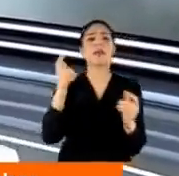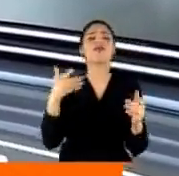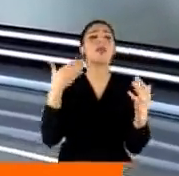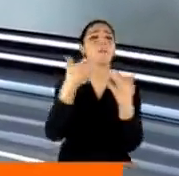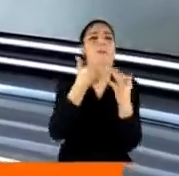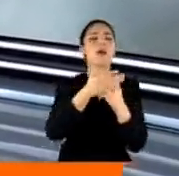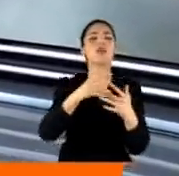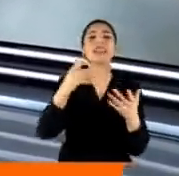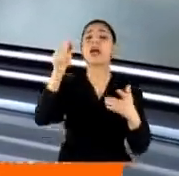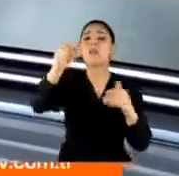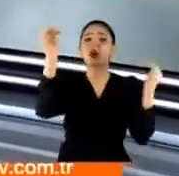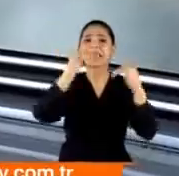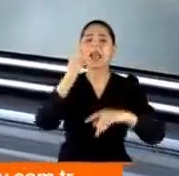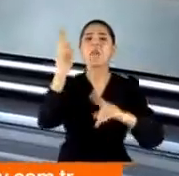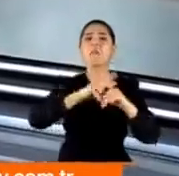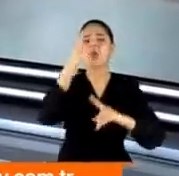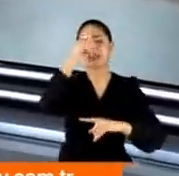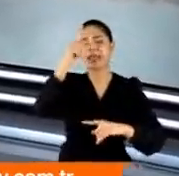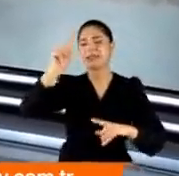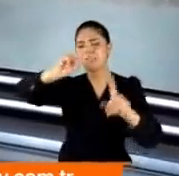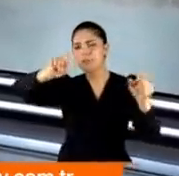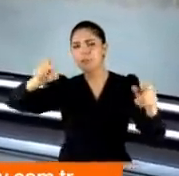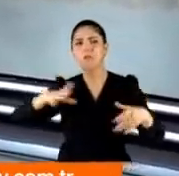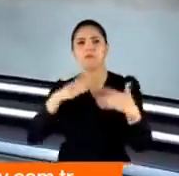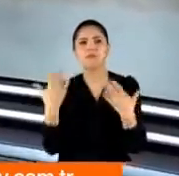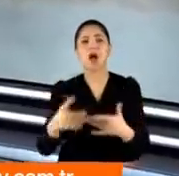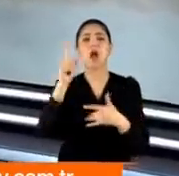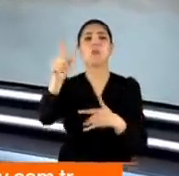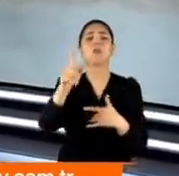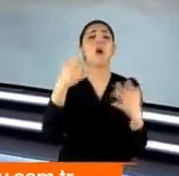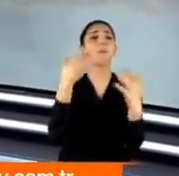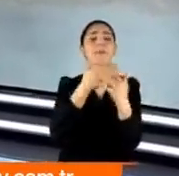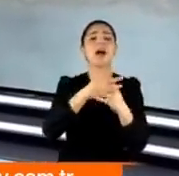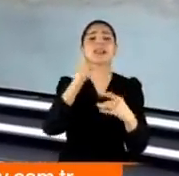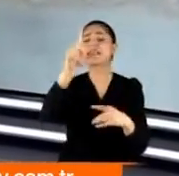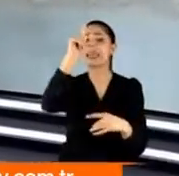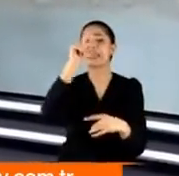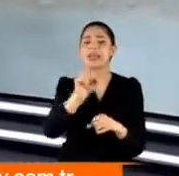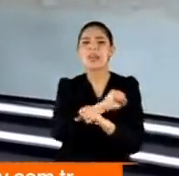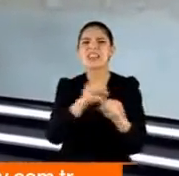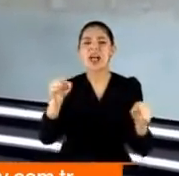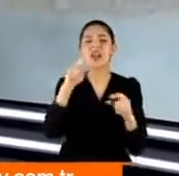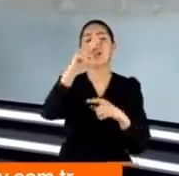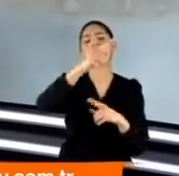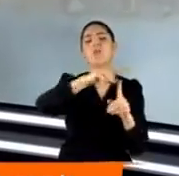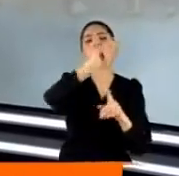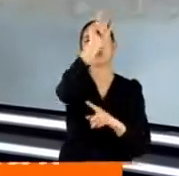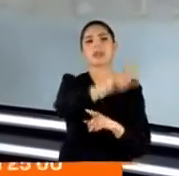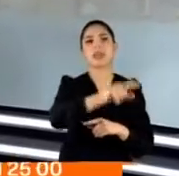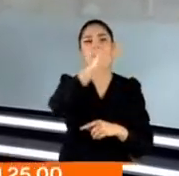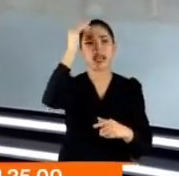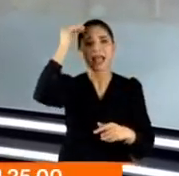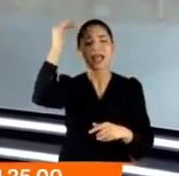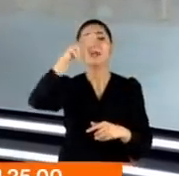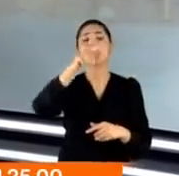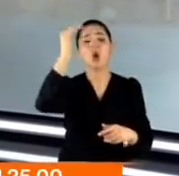sahneyi dolduranları polis teker teker gözaltına alıyor. Kanlı baskının faturası ise Başkan Trump'a kesildi. İstifa furyasının ardından Amerikan